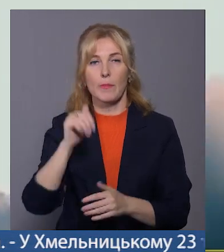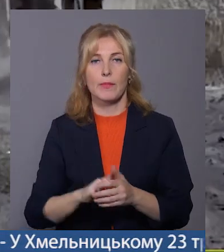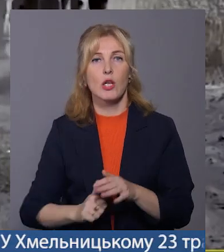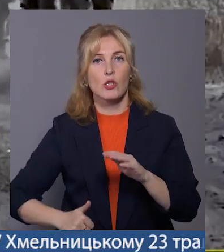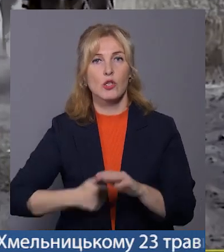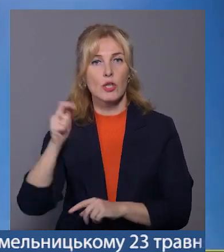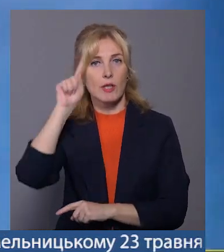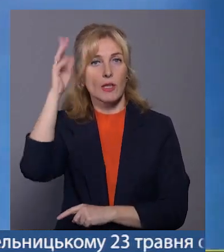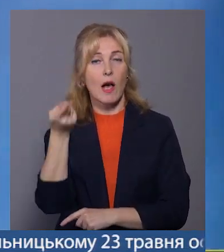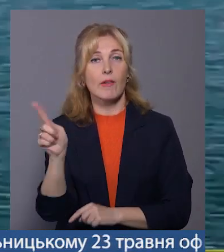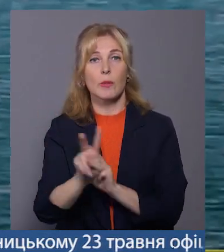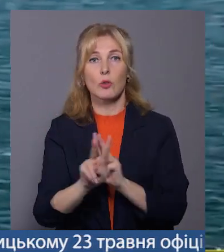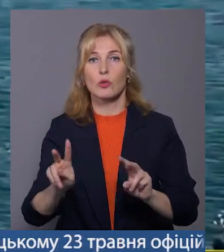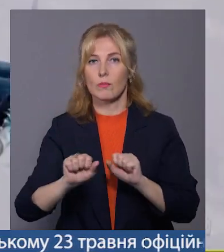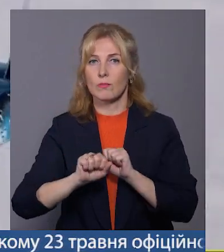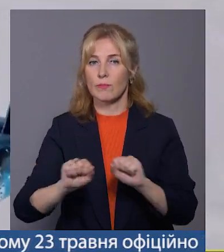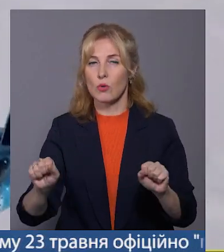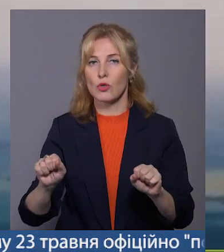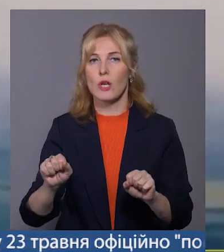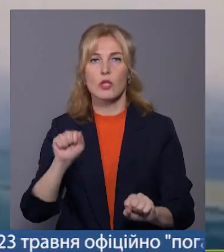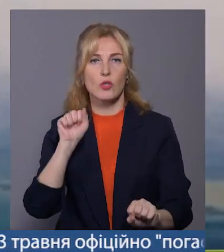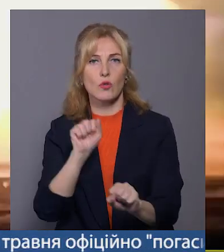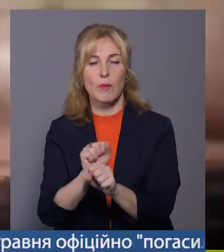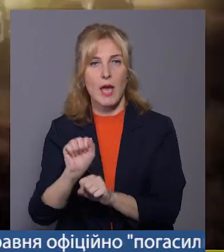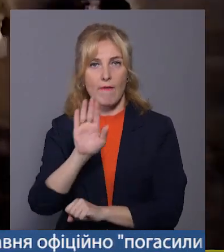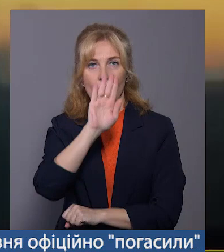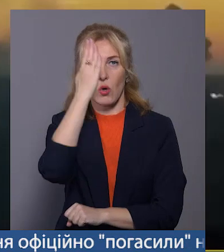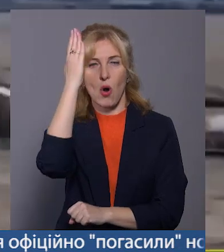тим, хто мужньо та безстрашно зупиняє ворожа.